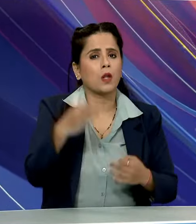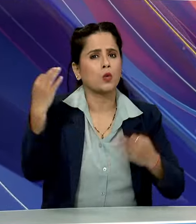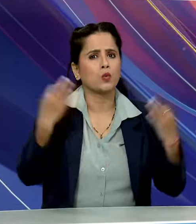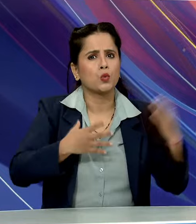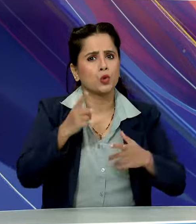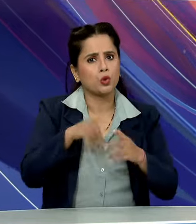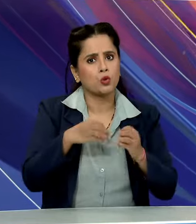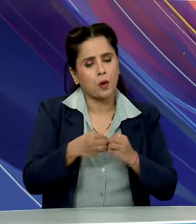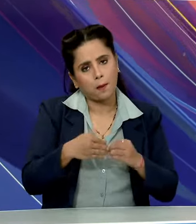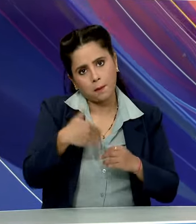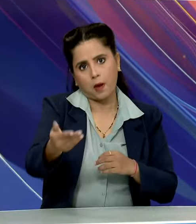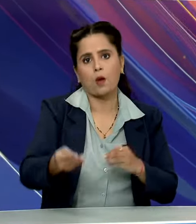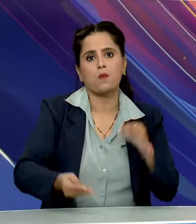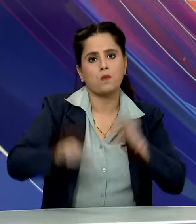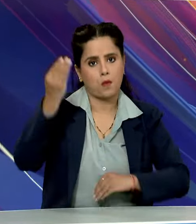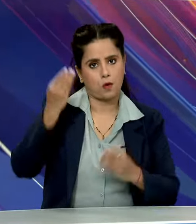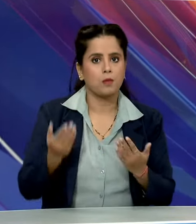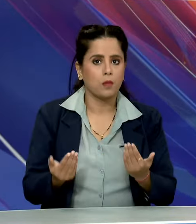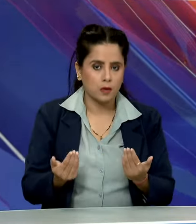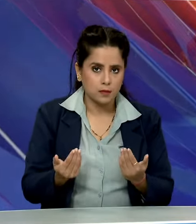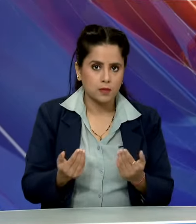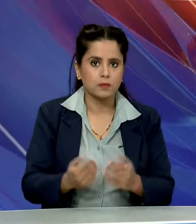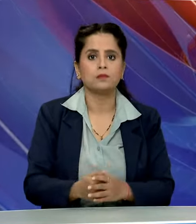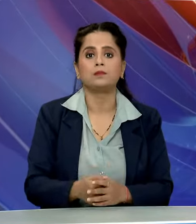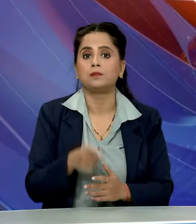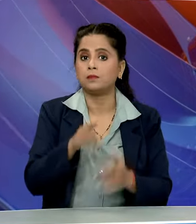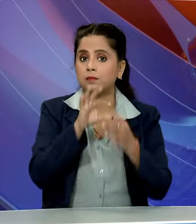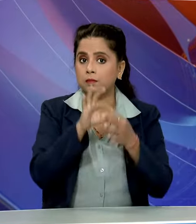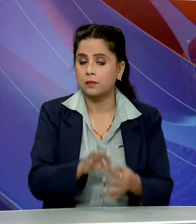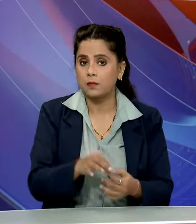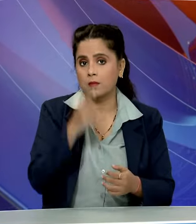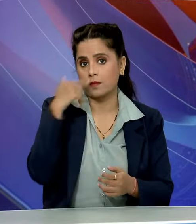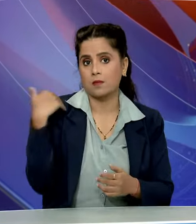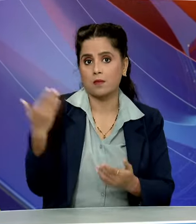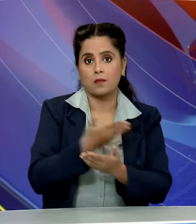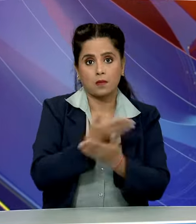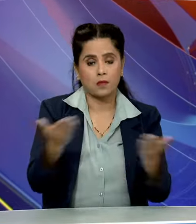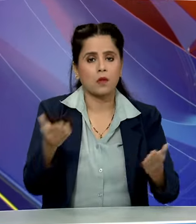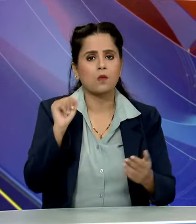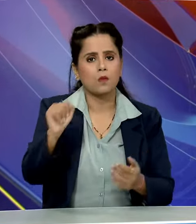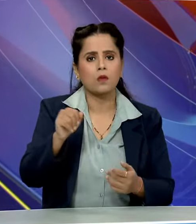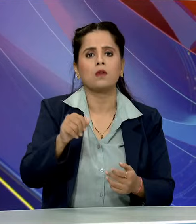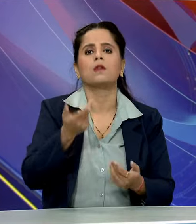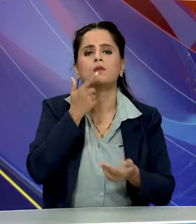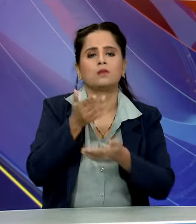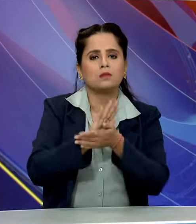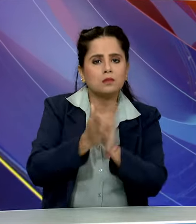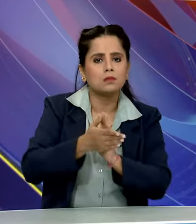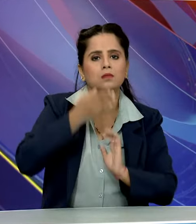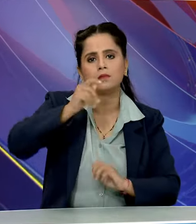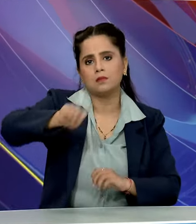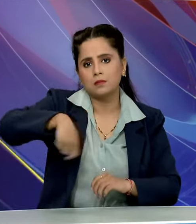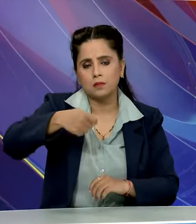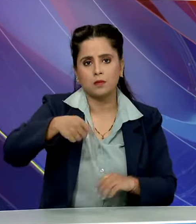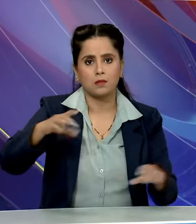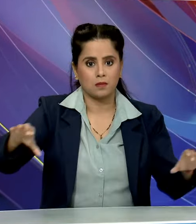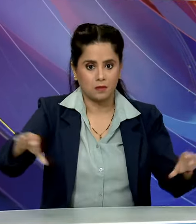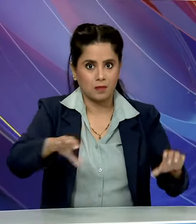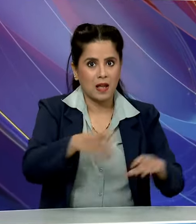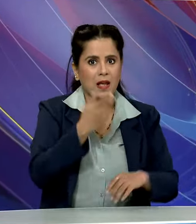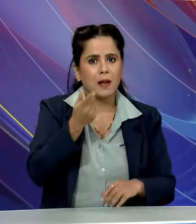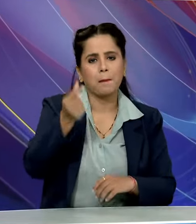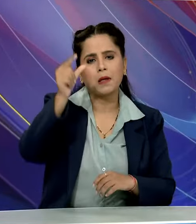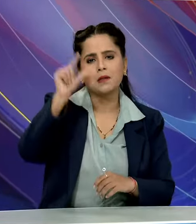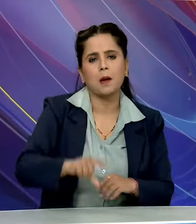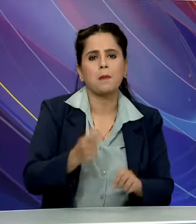रोजगार बनेंगे इससे बहनों के कीचन में पाइप से सस्ती